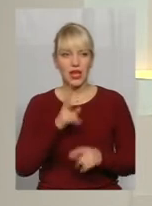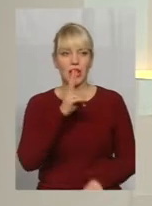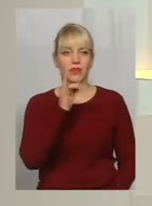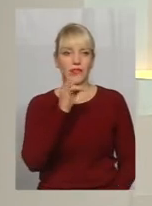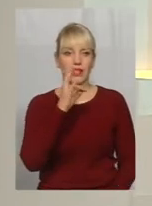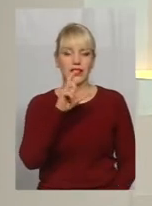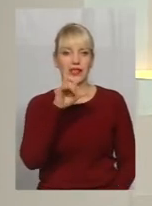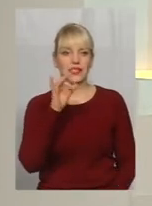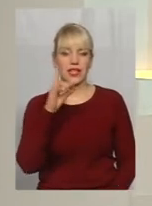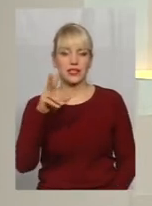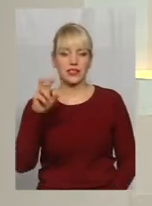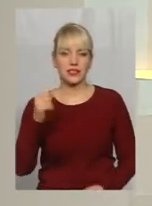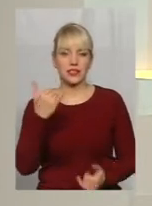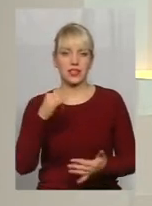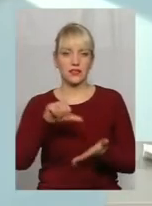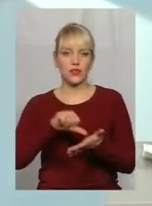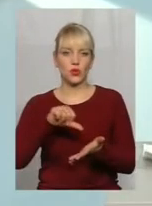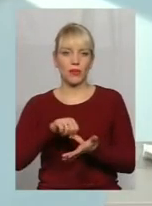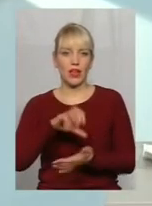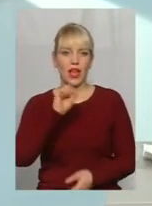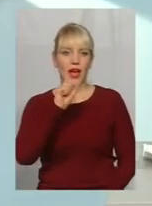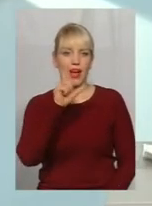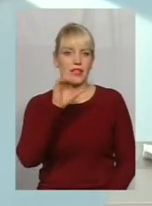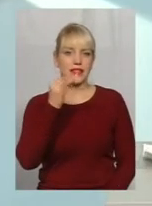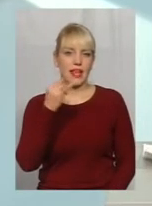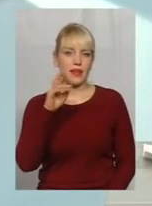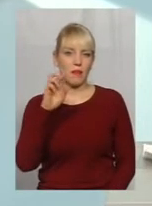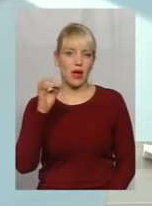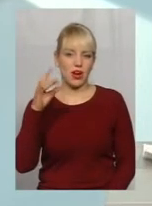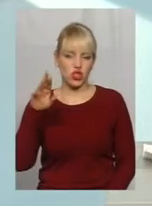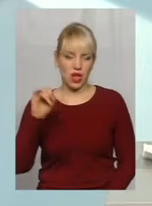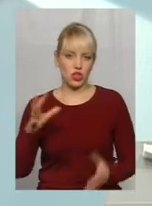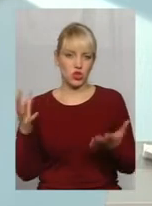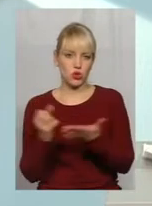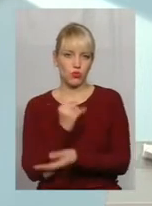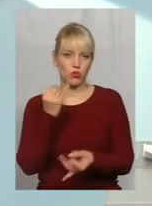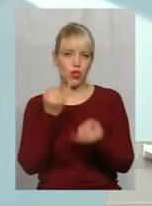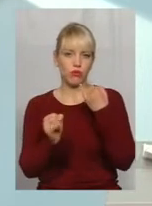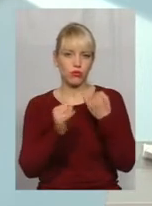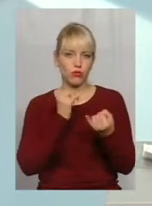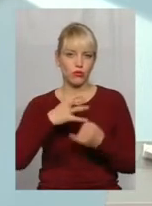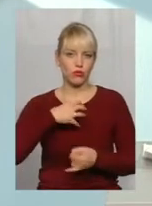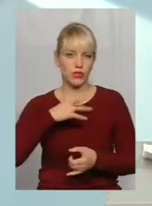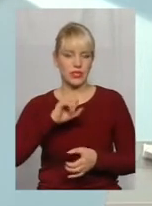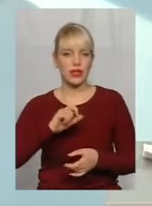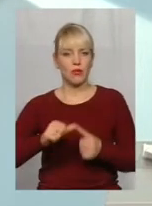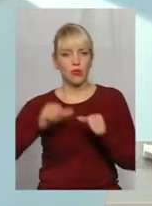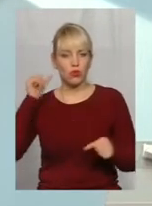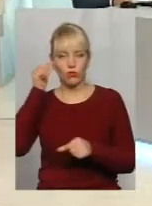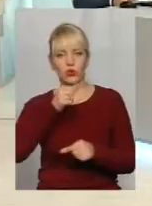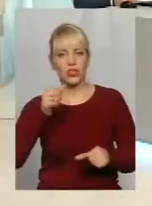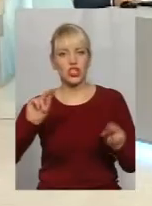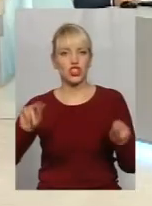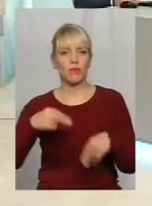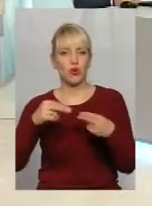в Азербайджані. І здобула, до речі, бронзову медаль в минулому році за Азербайджан на чемпіонаті світу. З